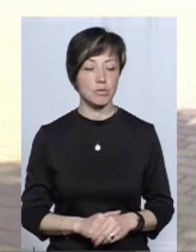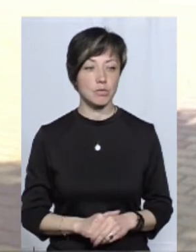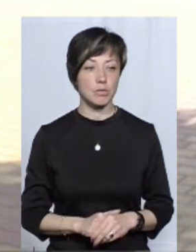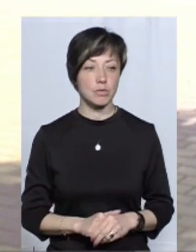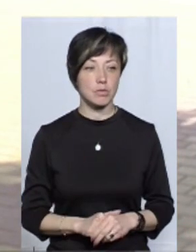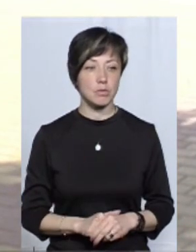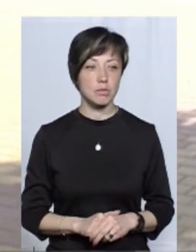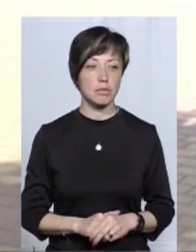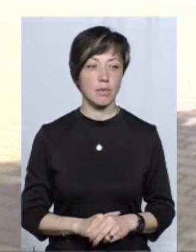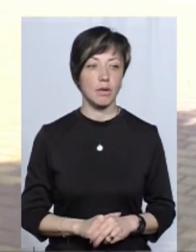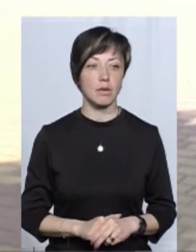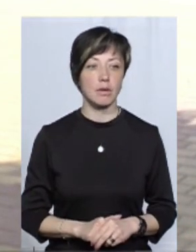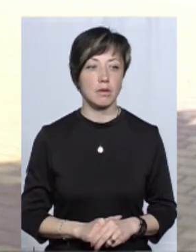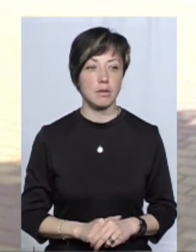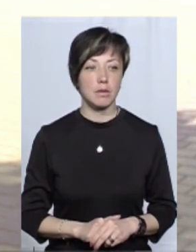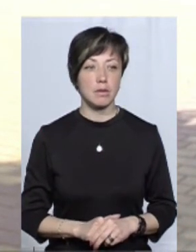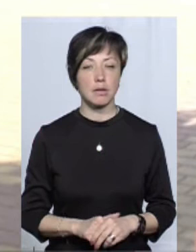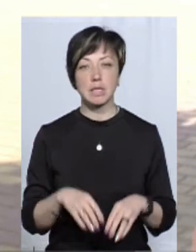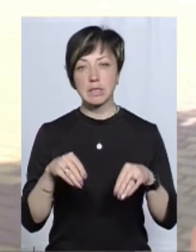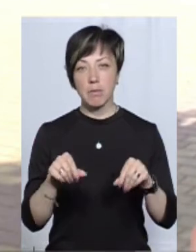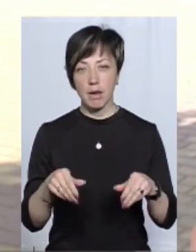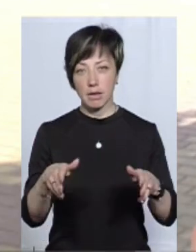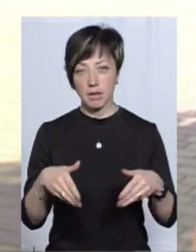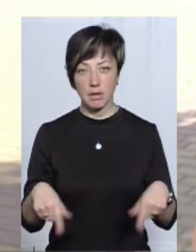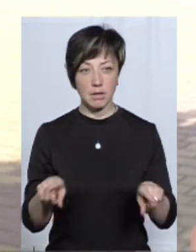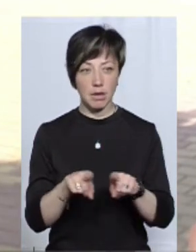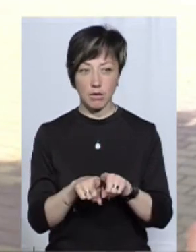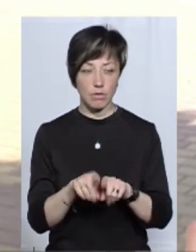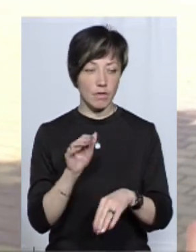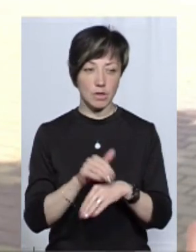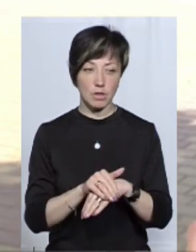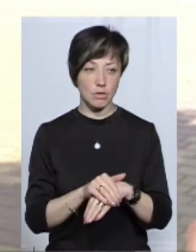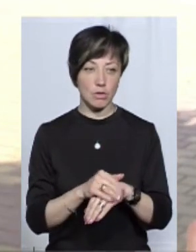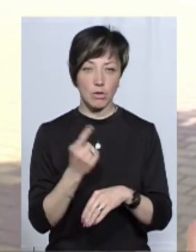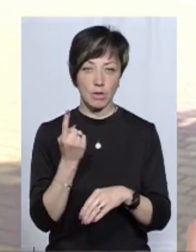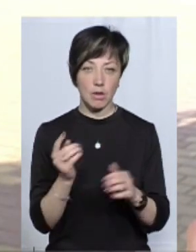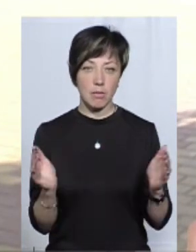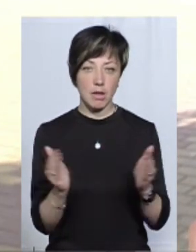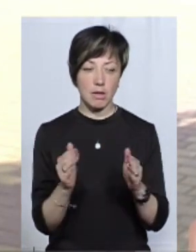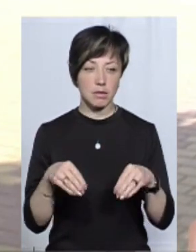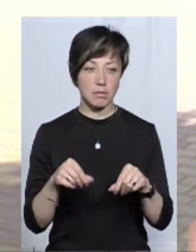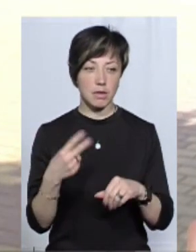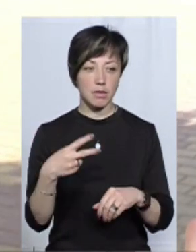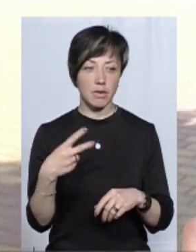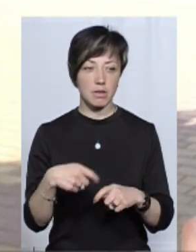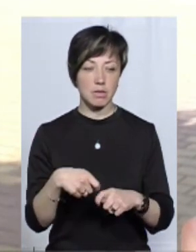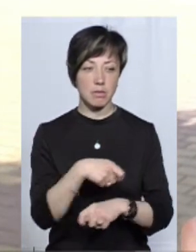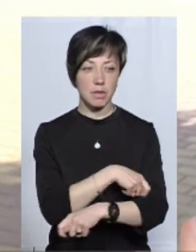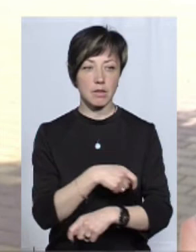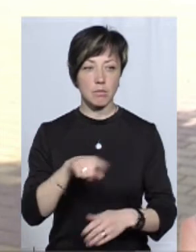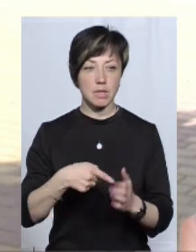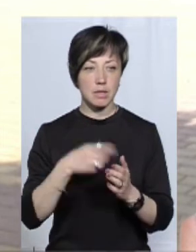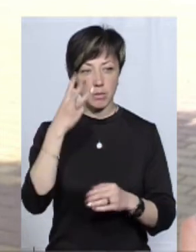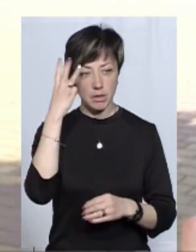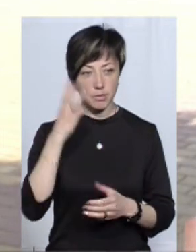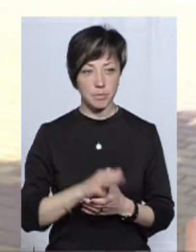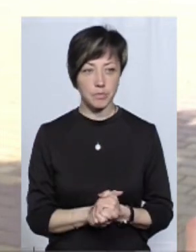І що стосується земельних ділянок, то також там фактично є одна невеличка земельна ділянка 20 квадратів у місті Хмельницькому,